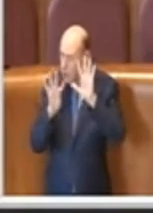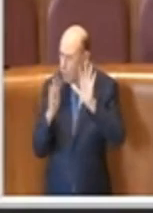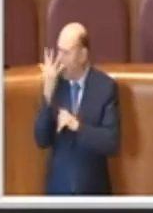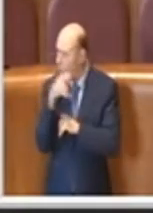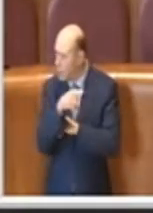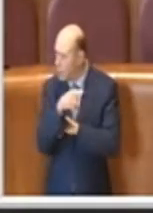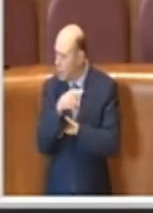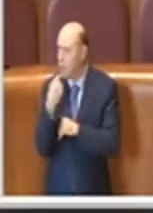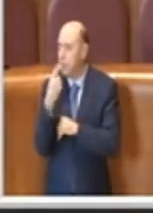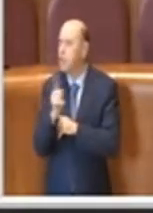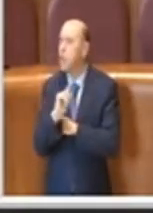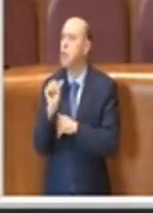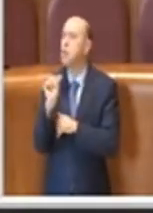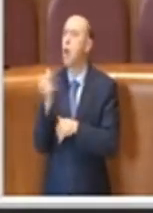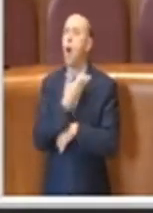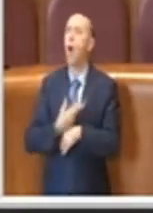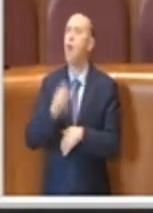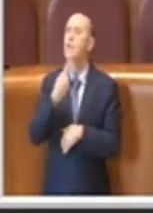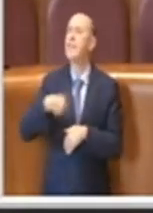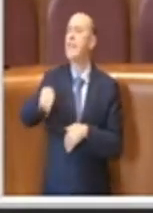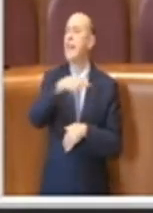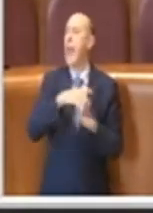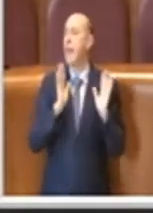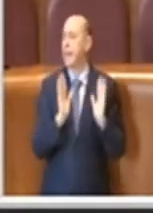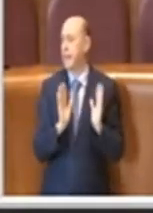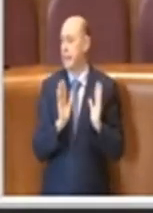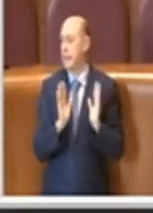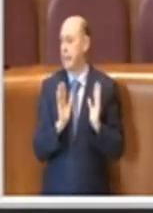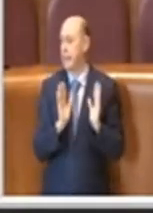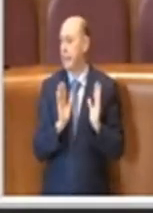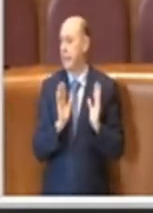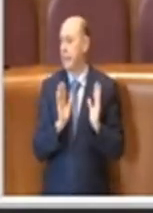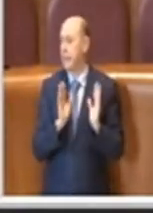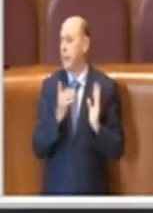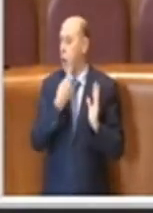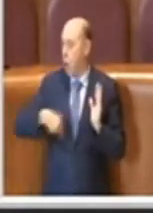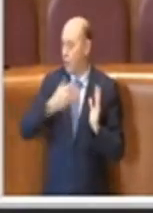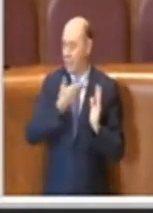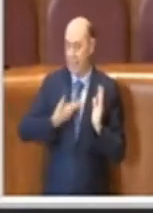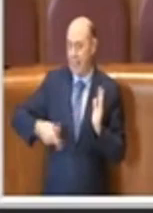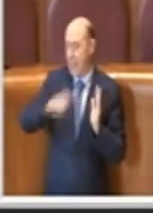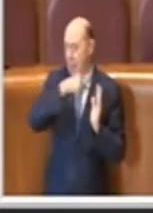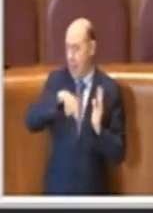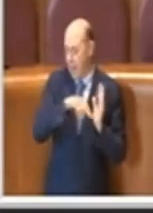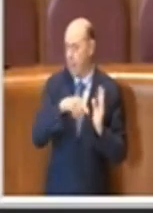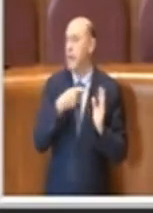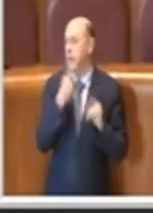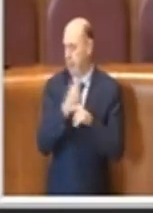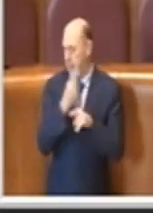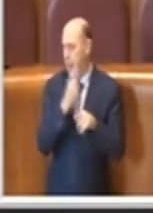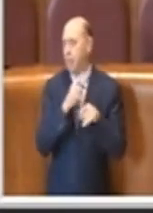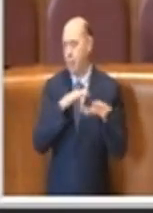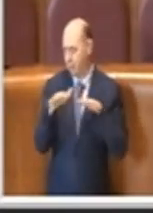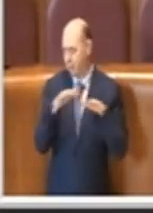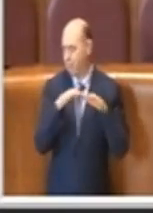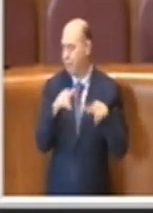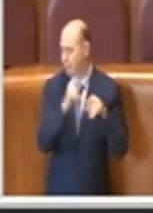si parla solo di consiglieri, quindi sono i consiglieri in caso che devono